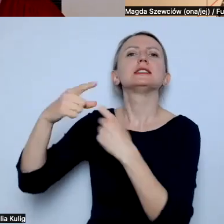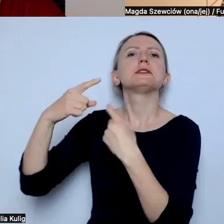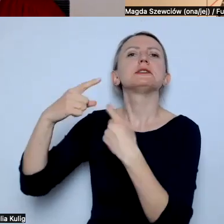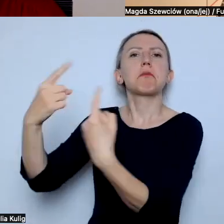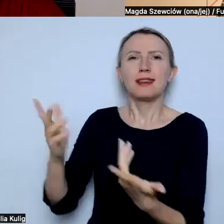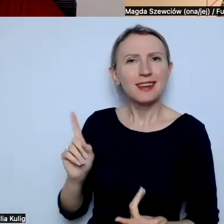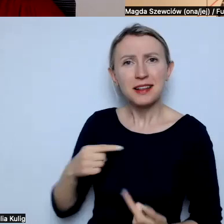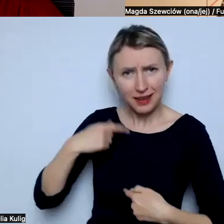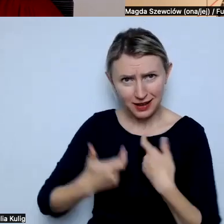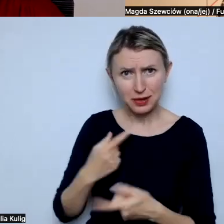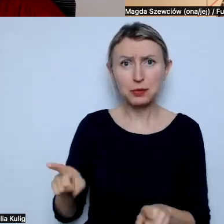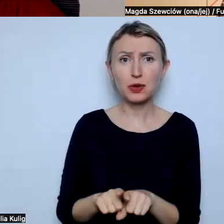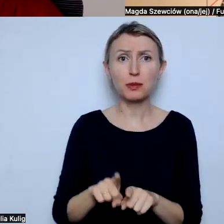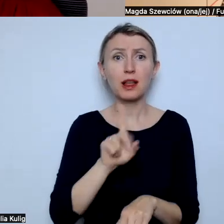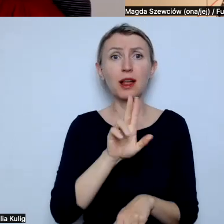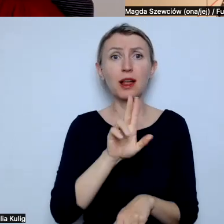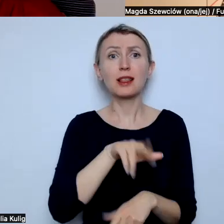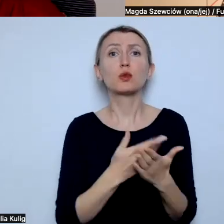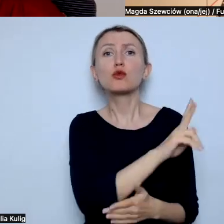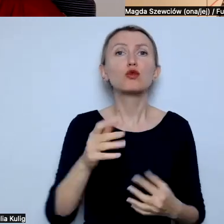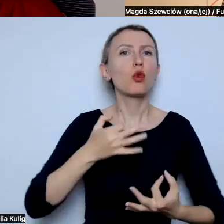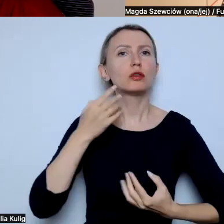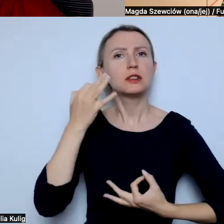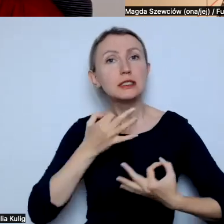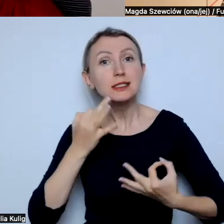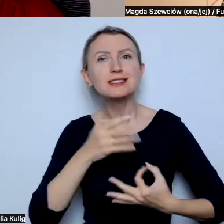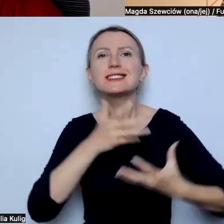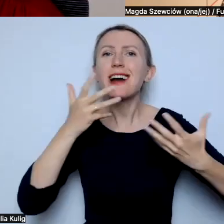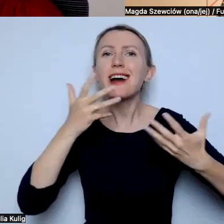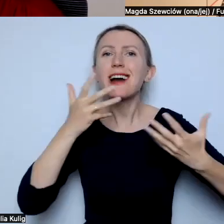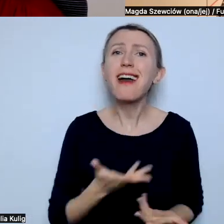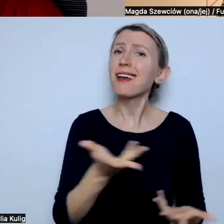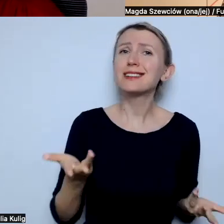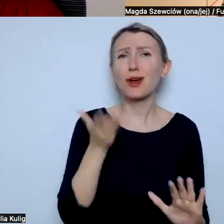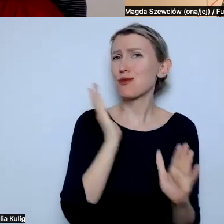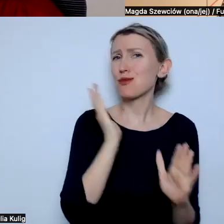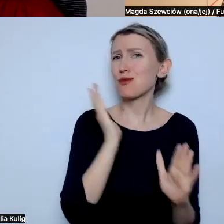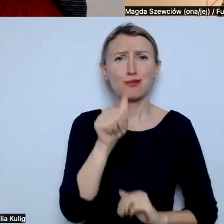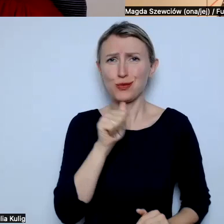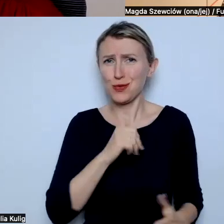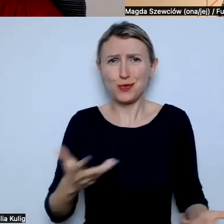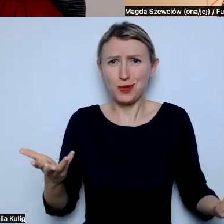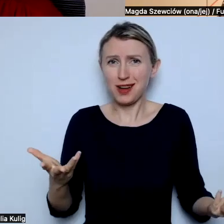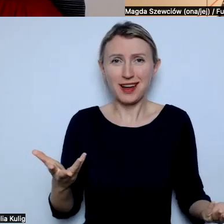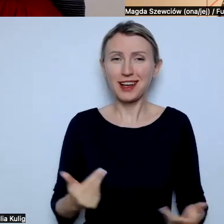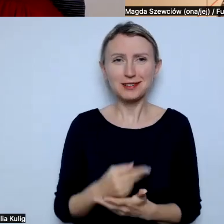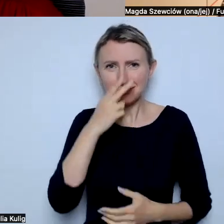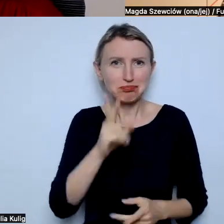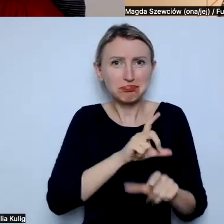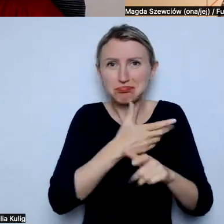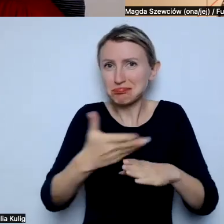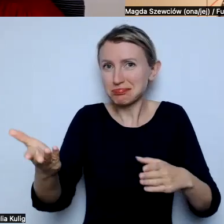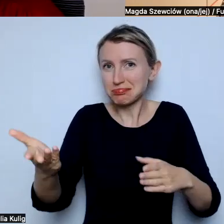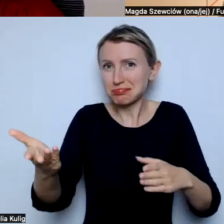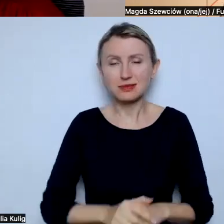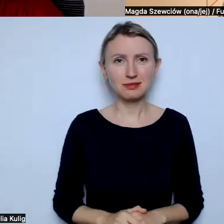zastanawia, bardzo zachęcam, żeby po prostu spróbować i zobaczyć, co z tego będzie.